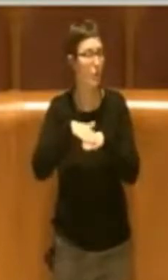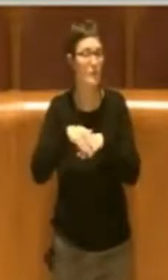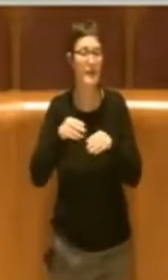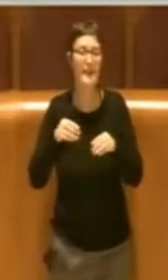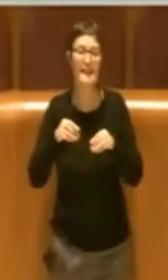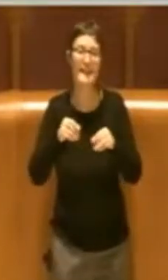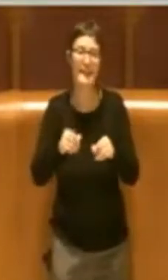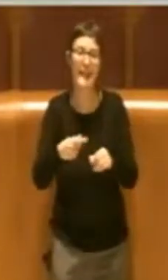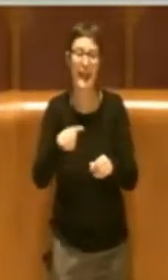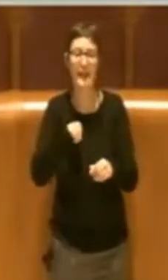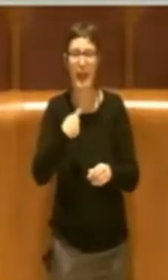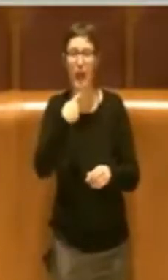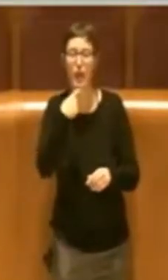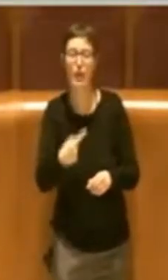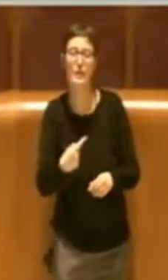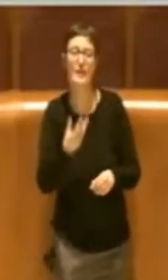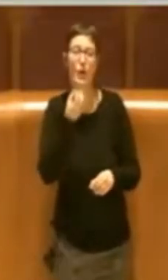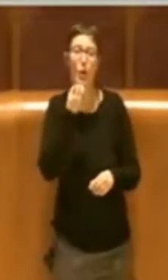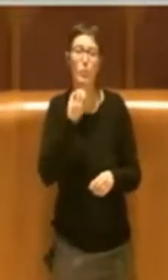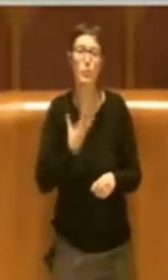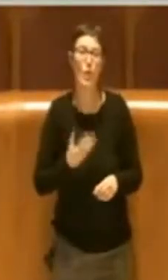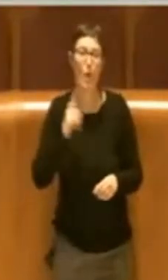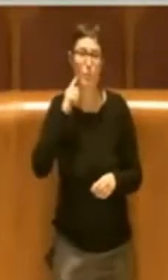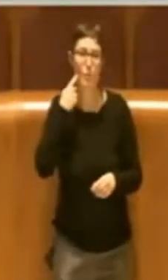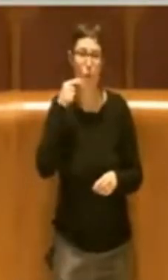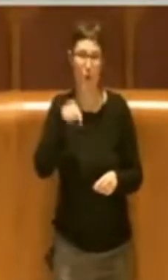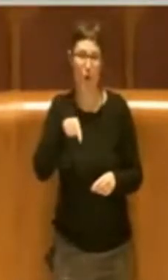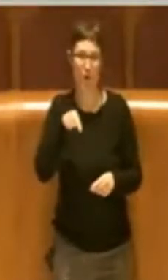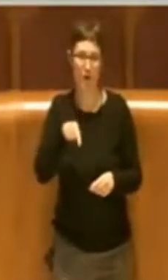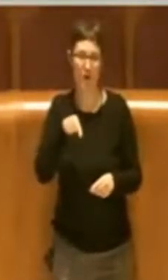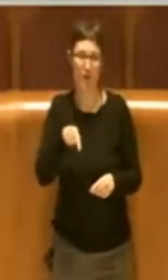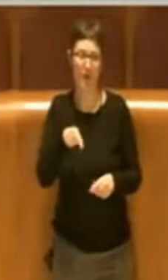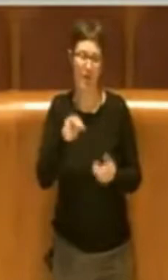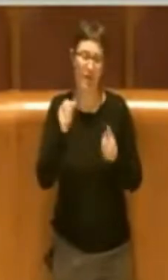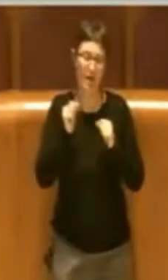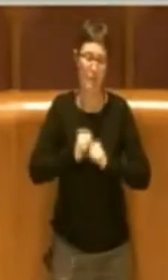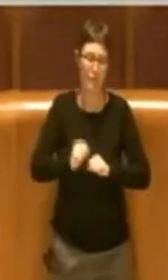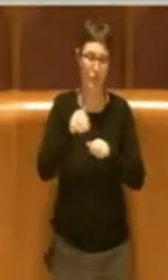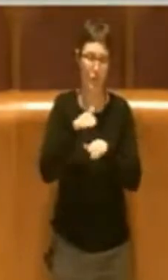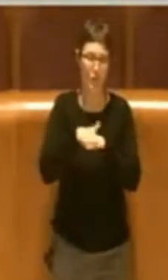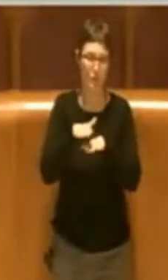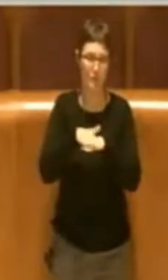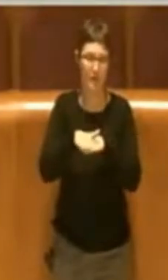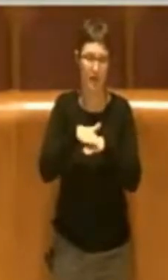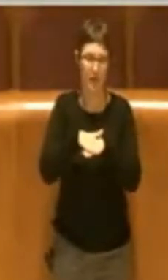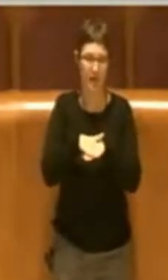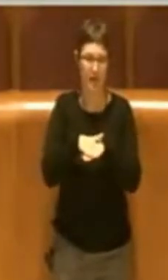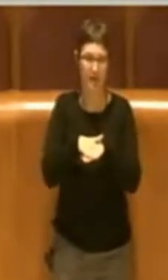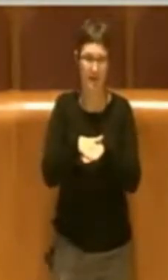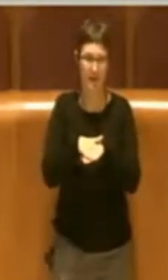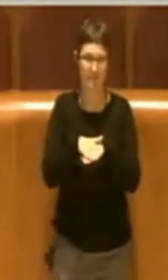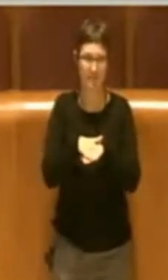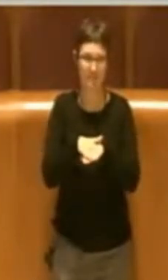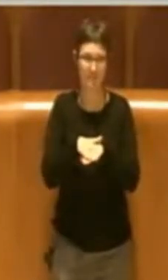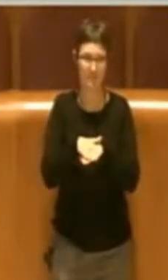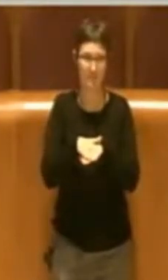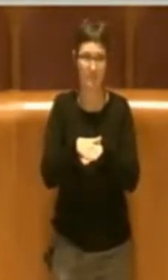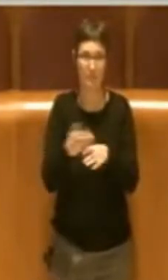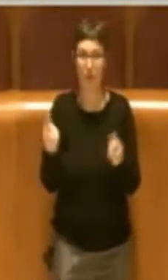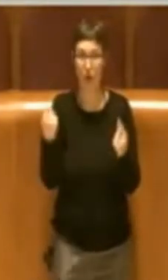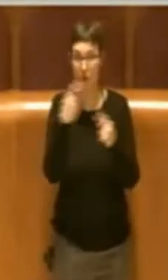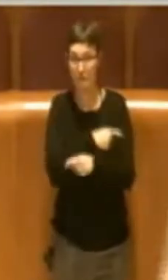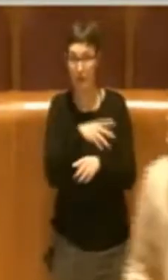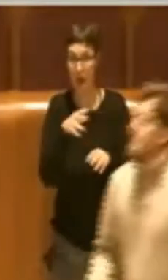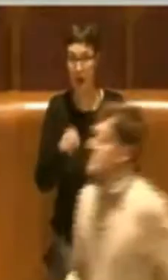quelle che sono state caratterizzate, che si possono usare, per far sì che invece non vadano ad appesantire le